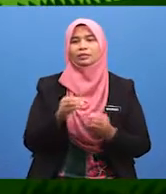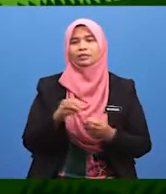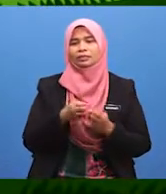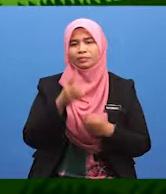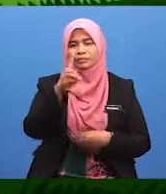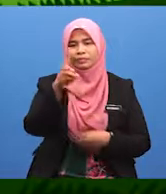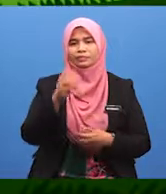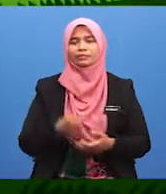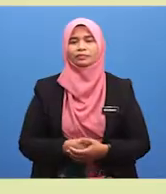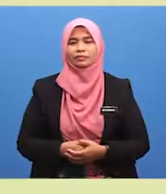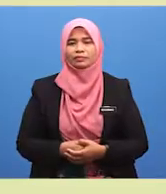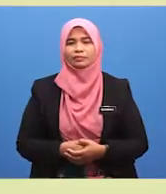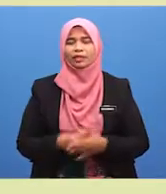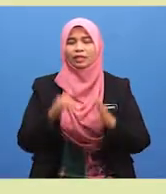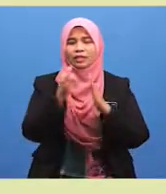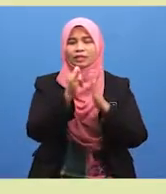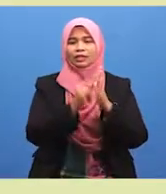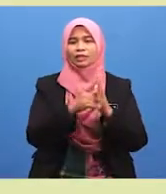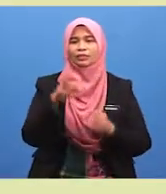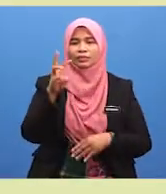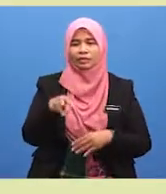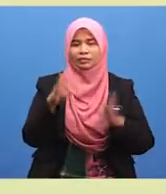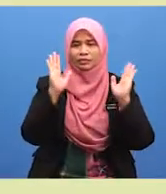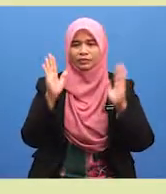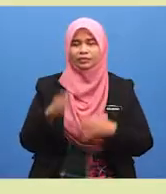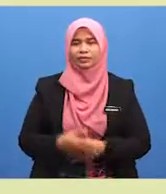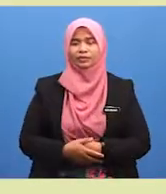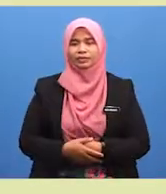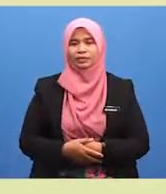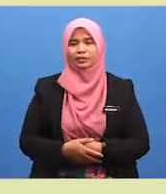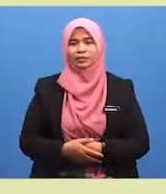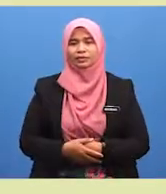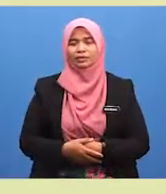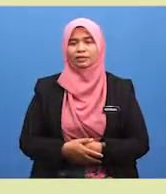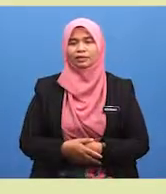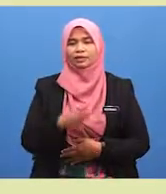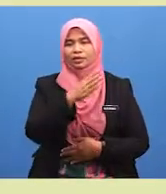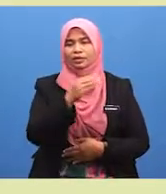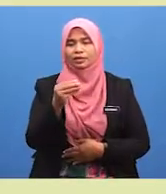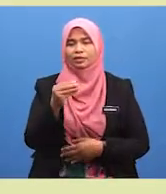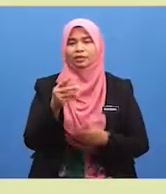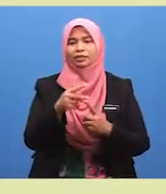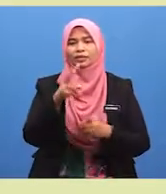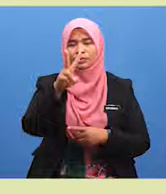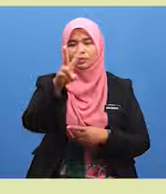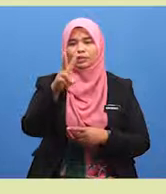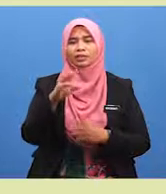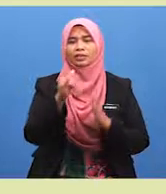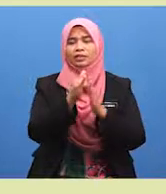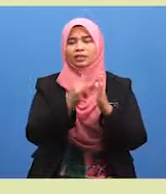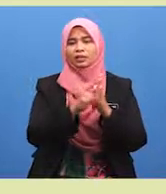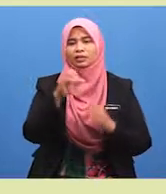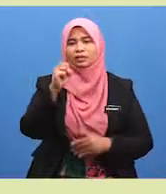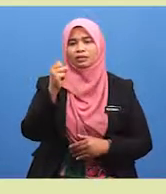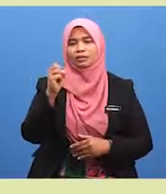Yang pertama, syarat wajib solat dan yang kedua,